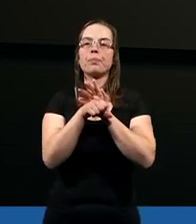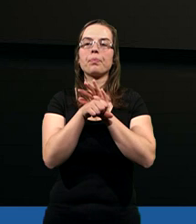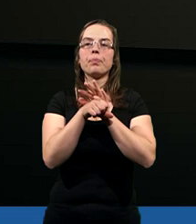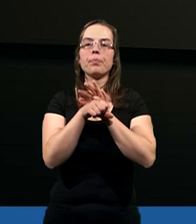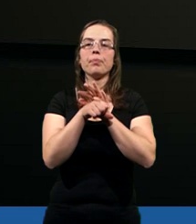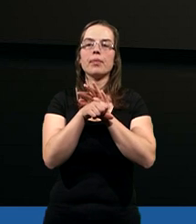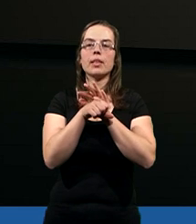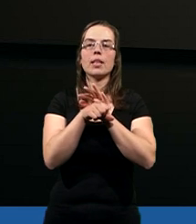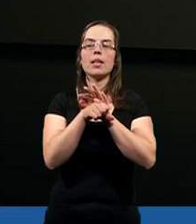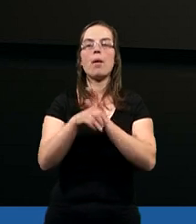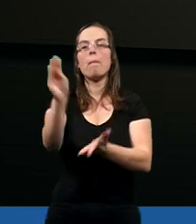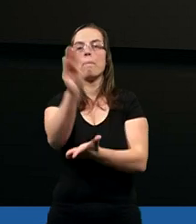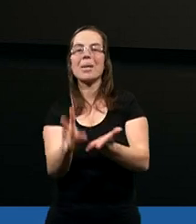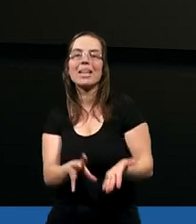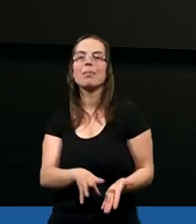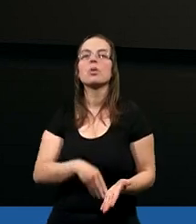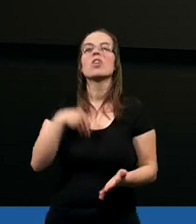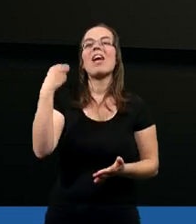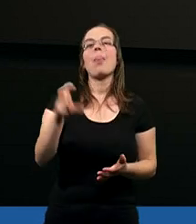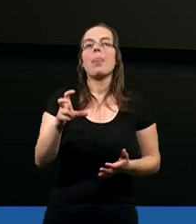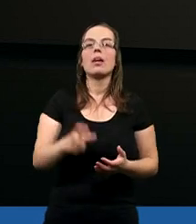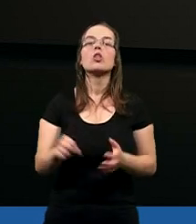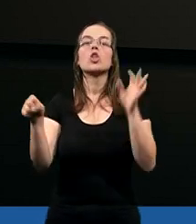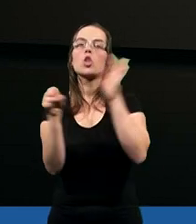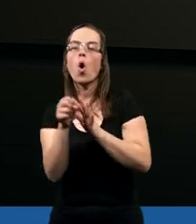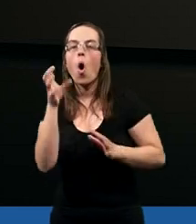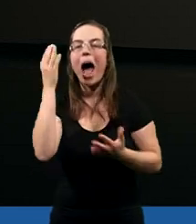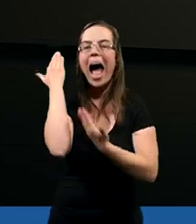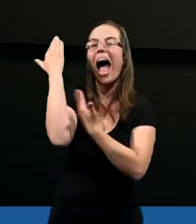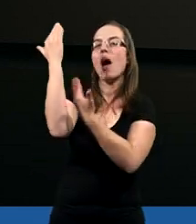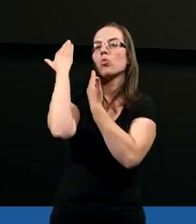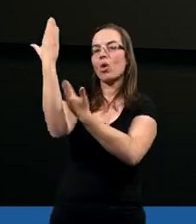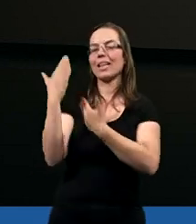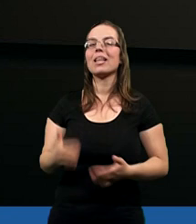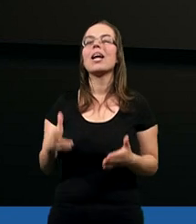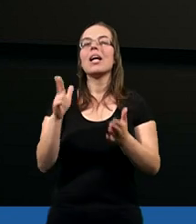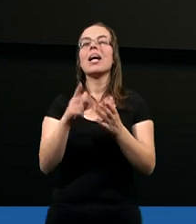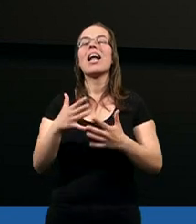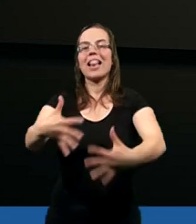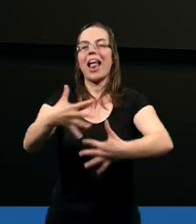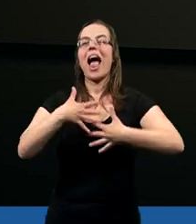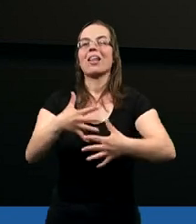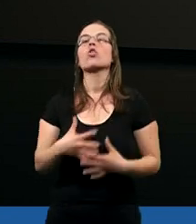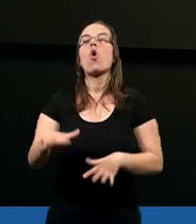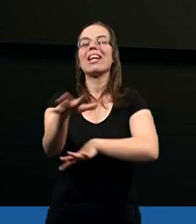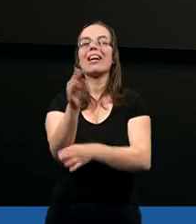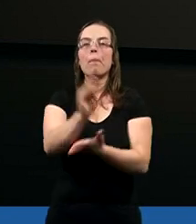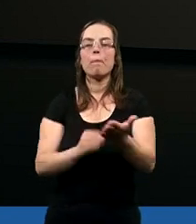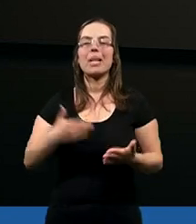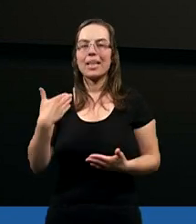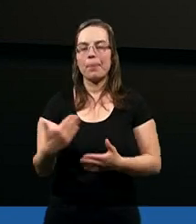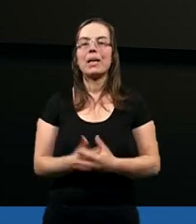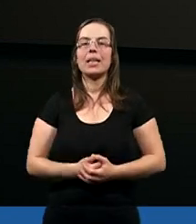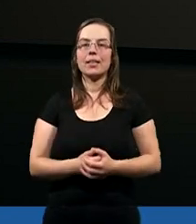pism świętych, do autorytetu natchnionych pism.